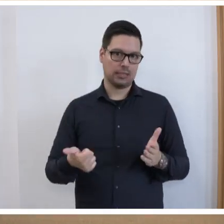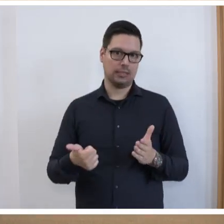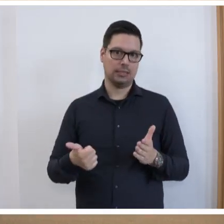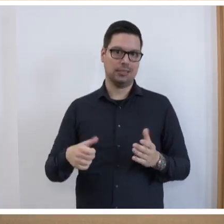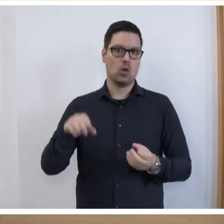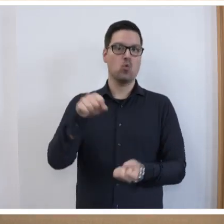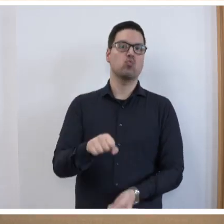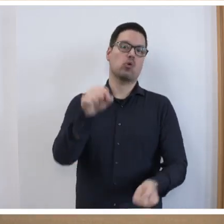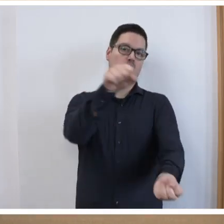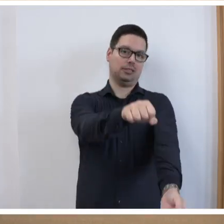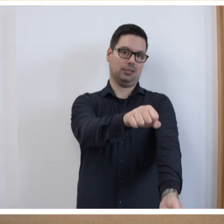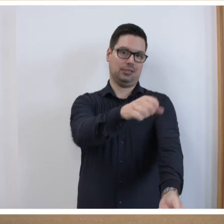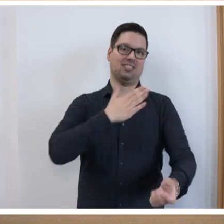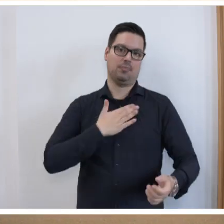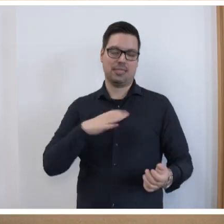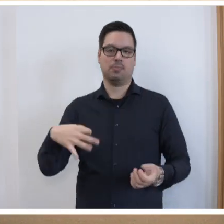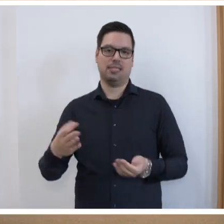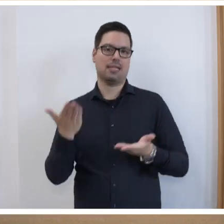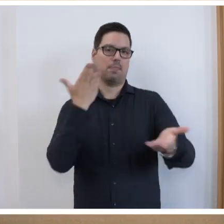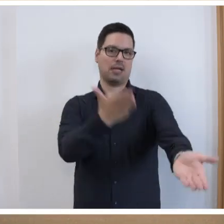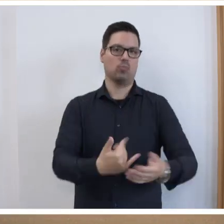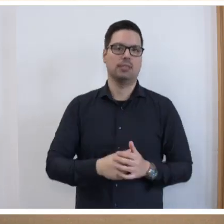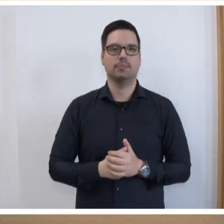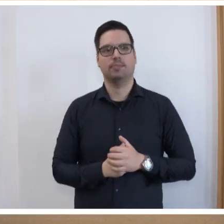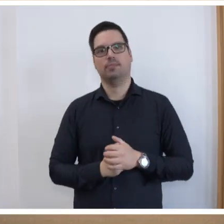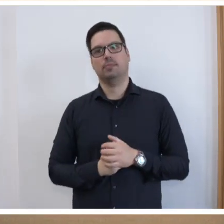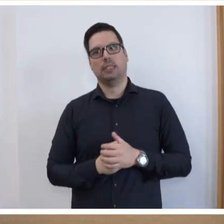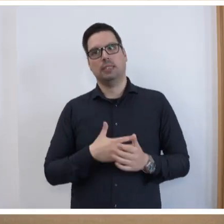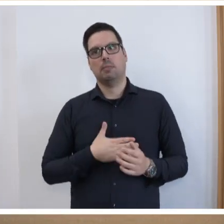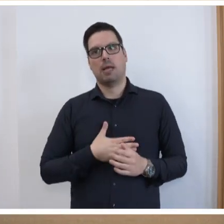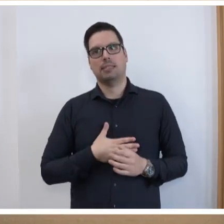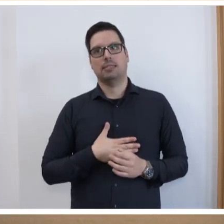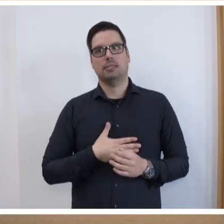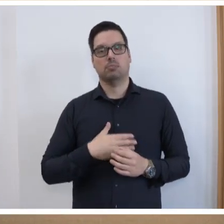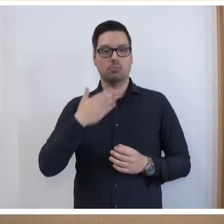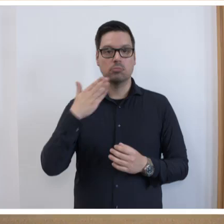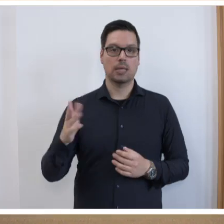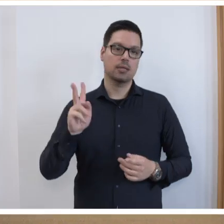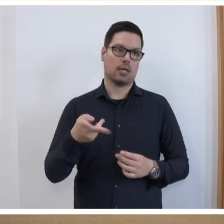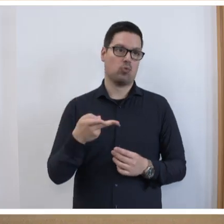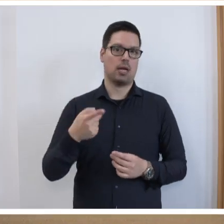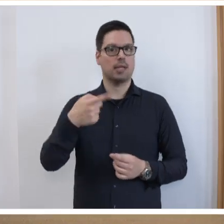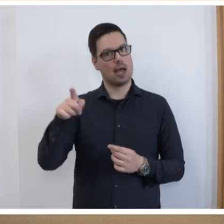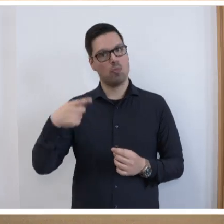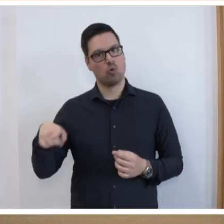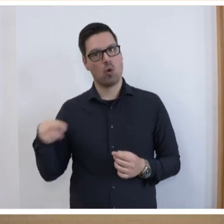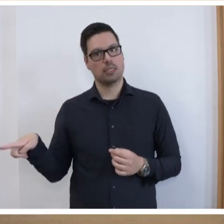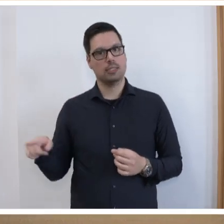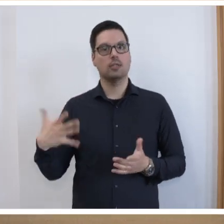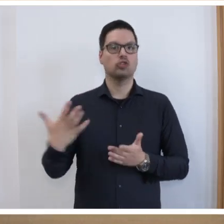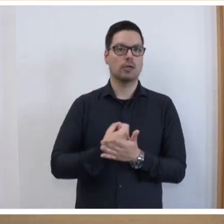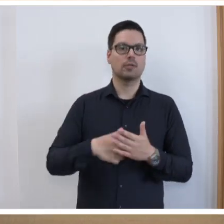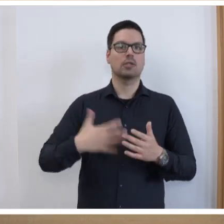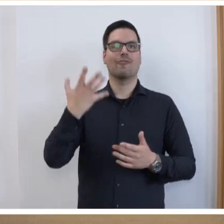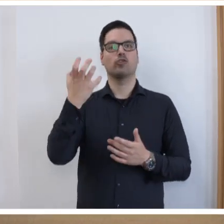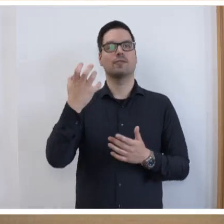Urkunde von mir als Ministerin erhalten werden. Mein Dank geht hier auch im Übrigen an die Abgeordneten, die auch der Schaffung weiterer